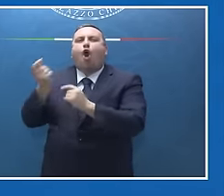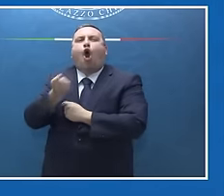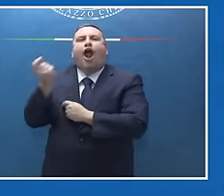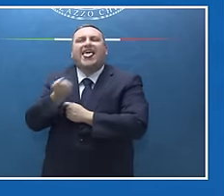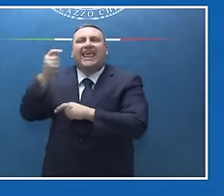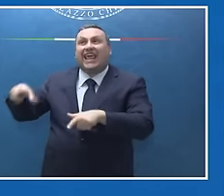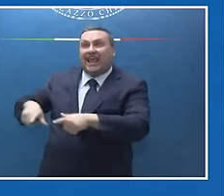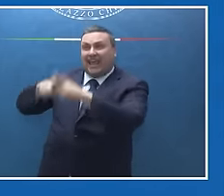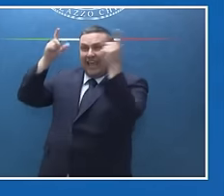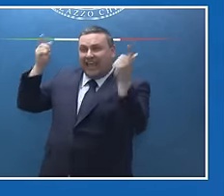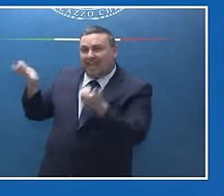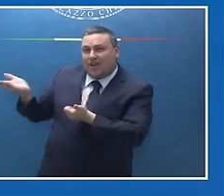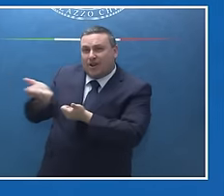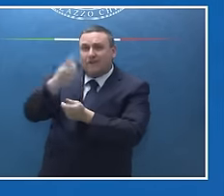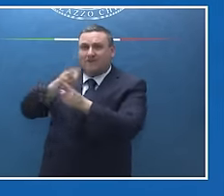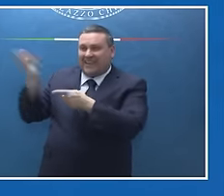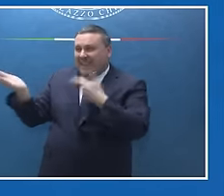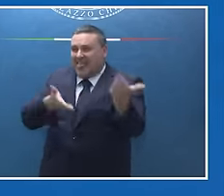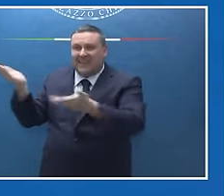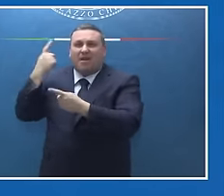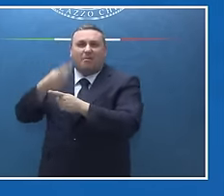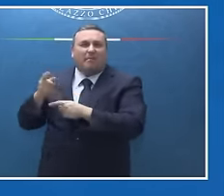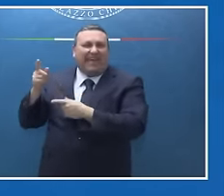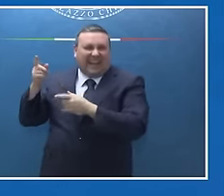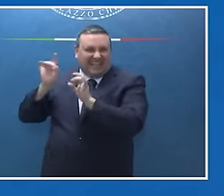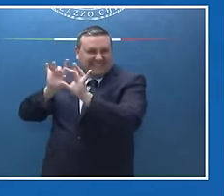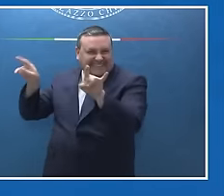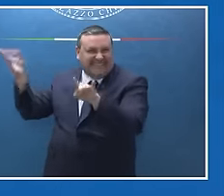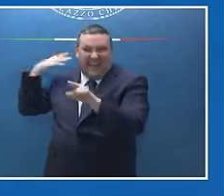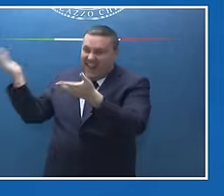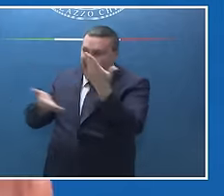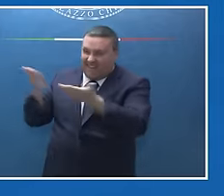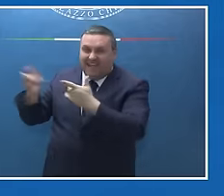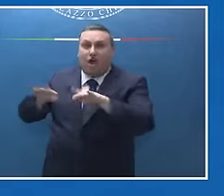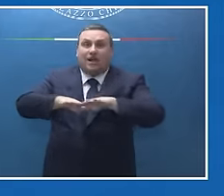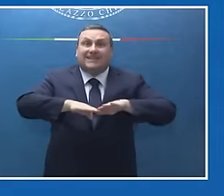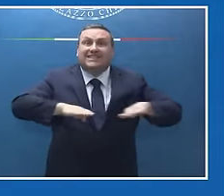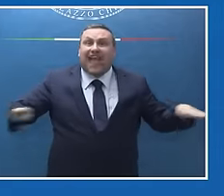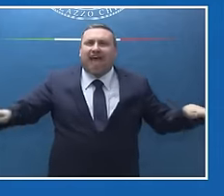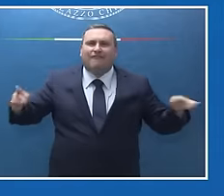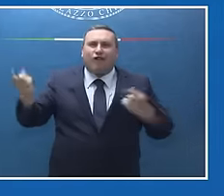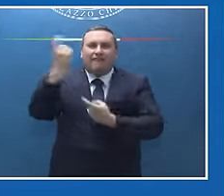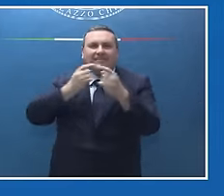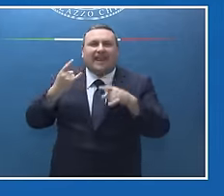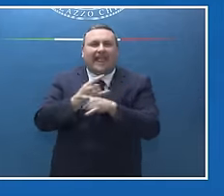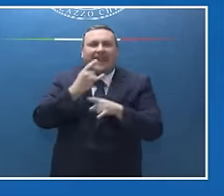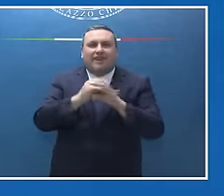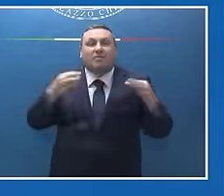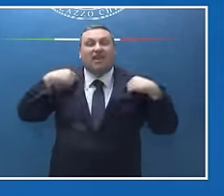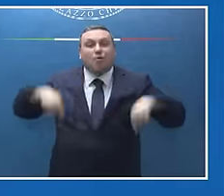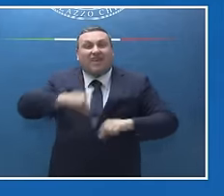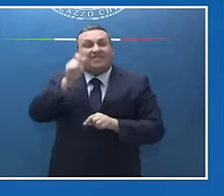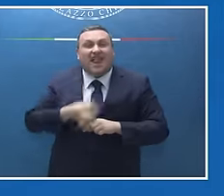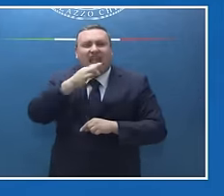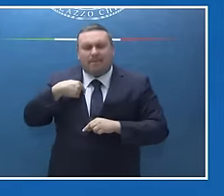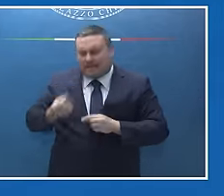abbiamo dovuto eradicare per l'axilella, i tavoli che abbiamo fatto con quel legno d'ulivo, perché noi qui siamo sempre capaci di reinventarci.